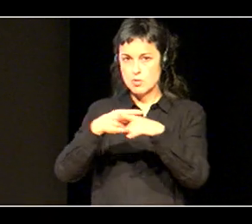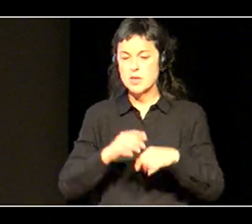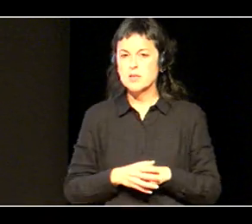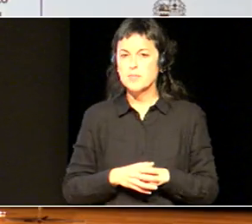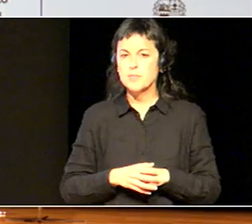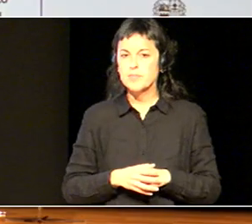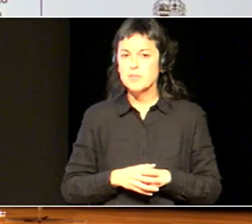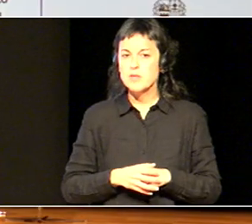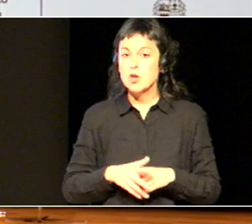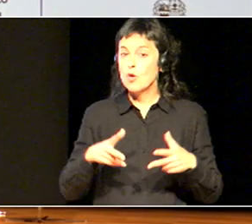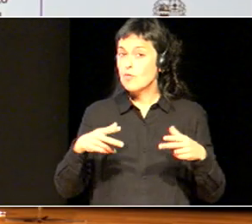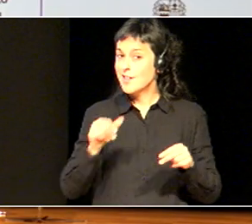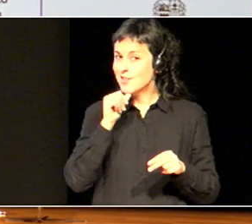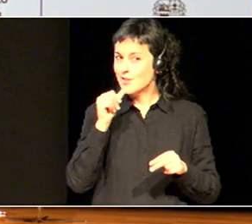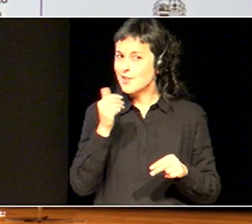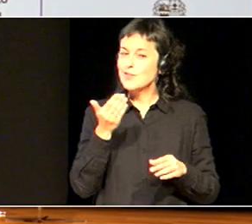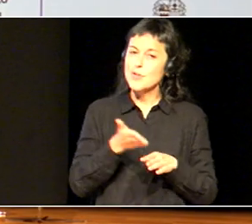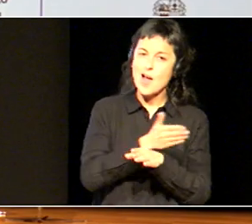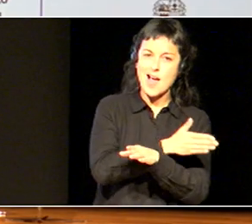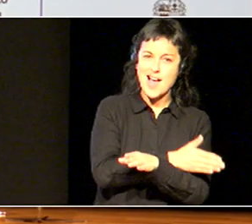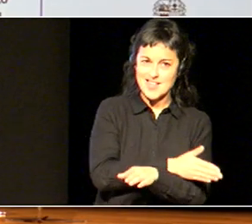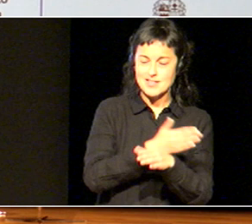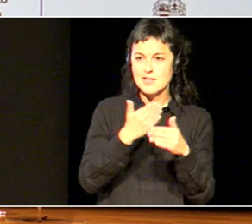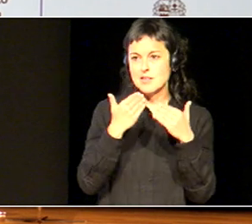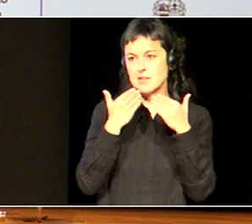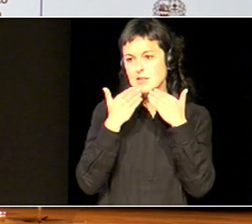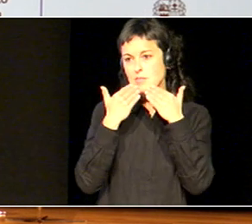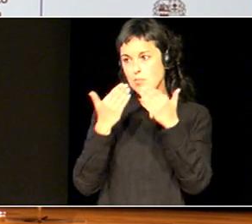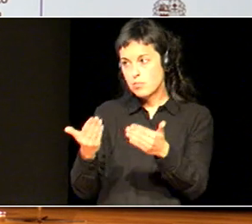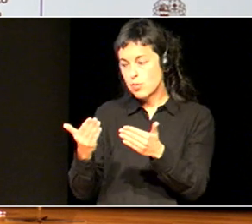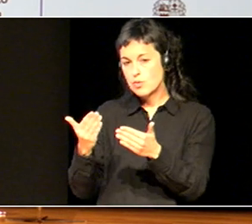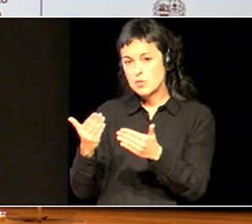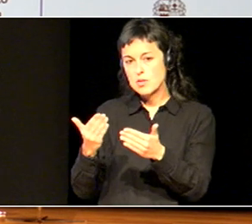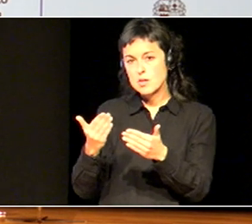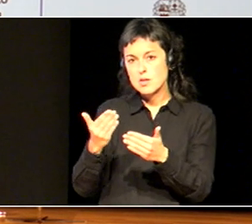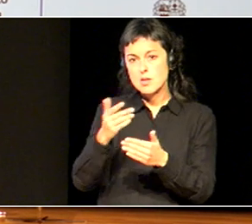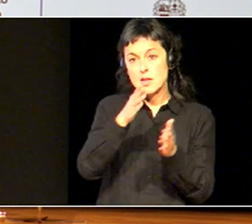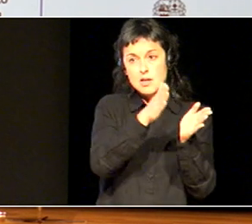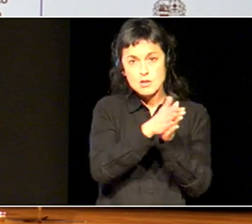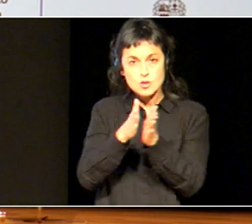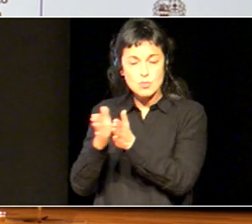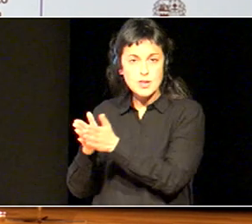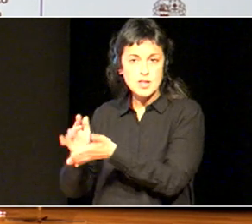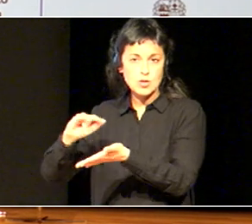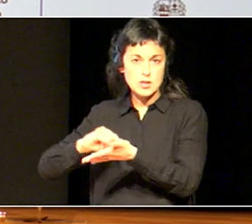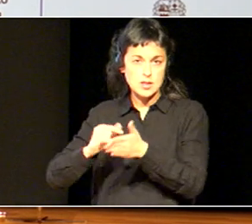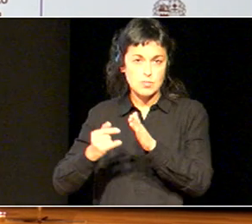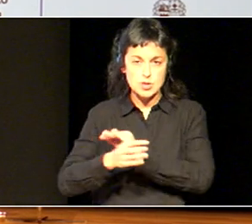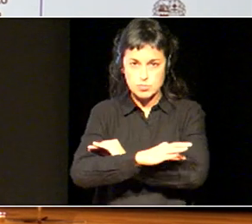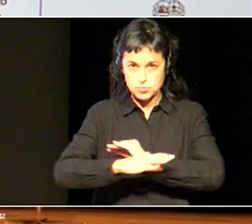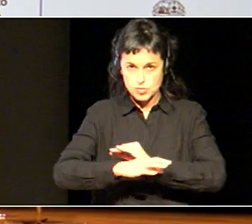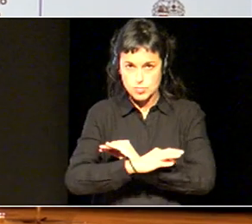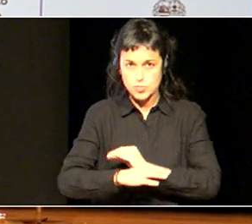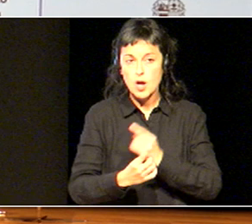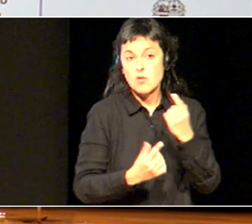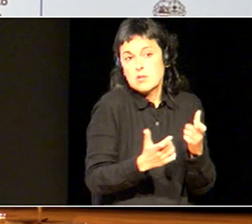nahi, eskerrak eman gabe, planau egitea albidietu duten kide guztiei, eskuntza zaiakoak direnak